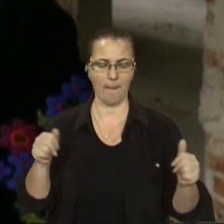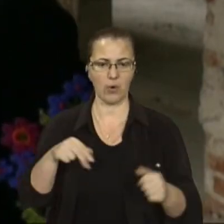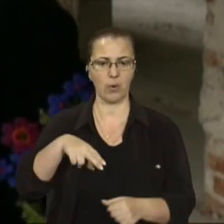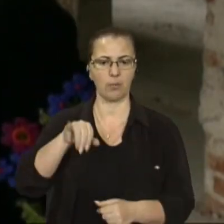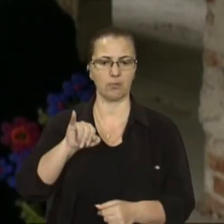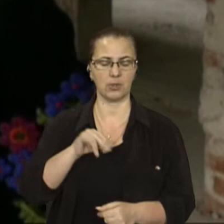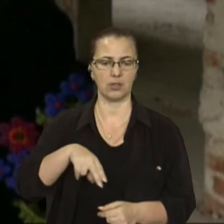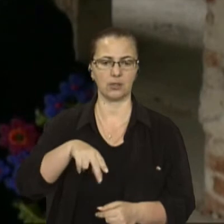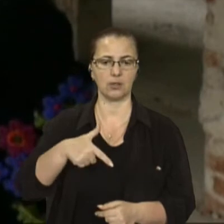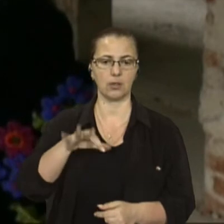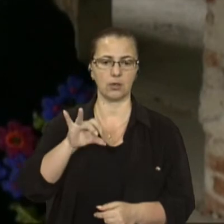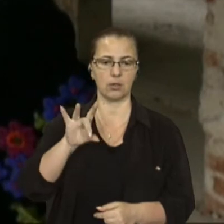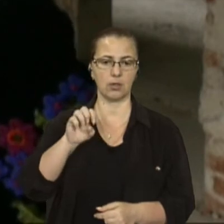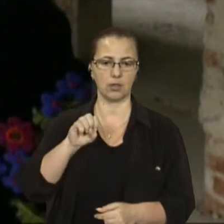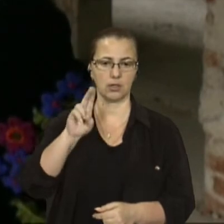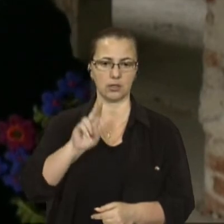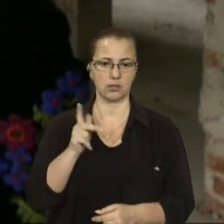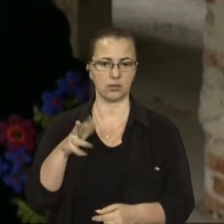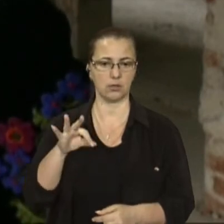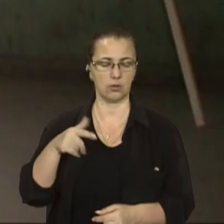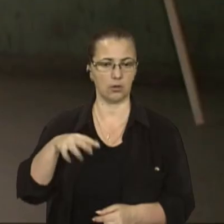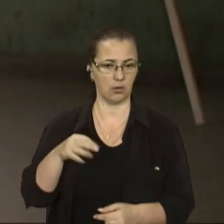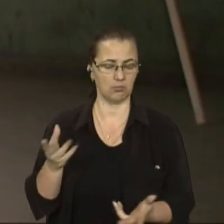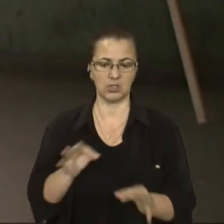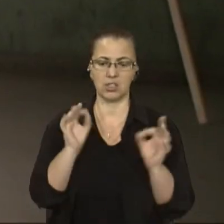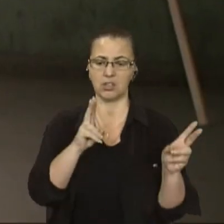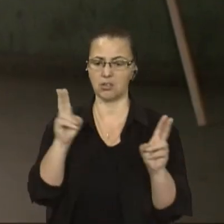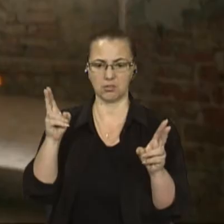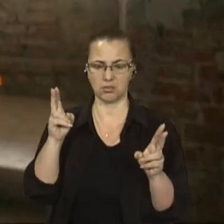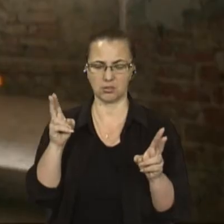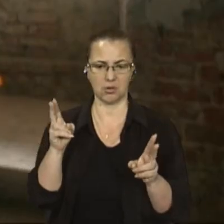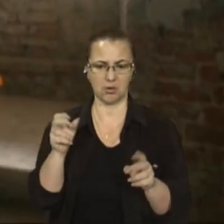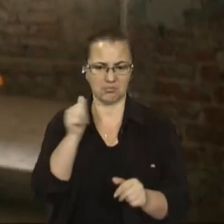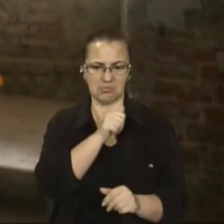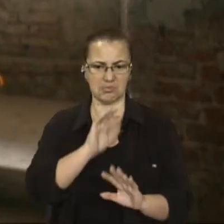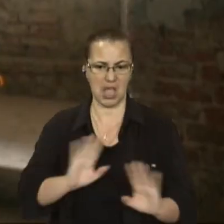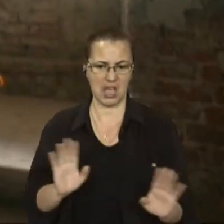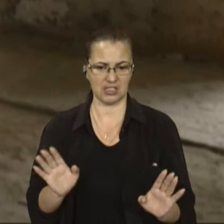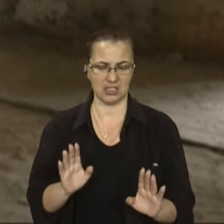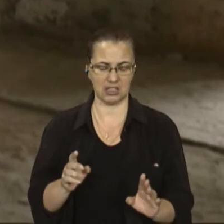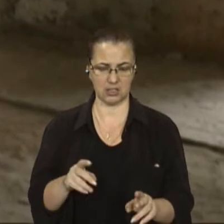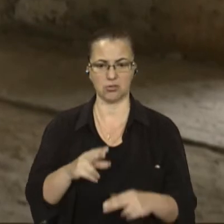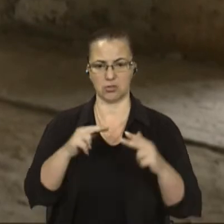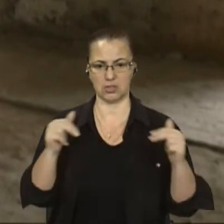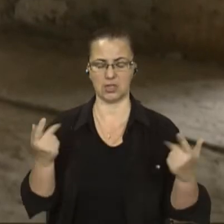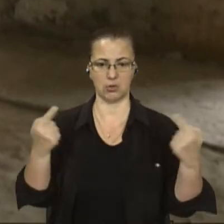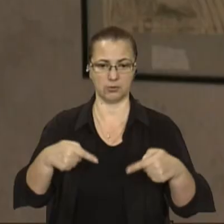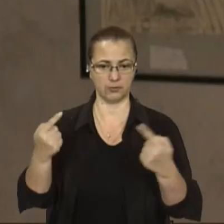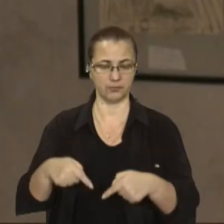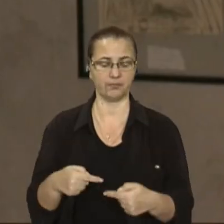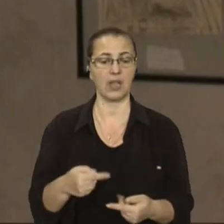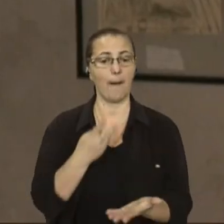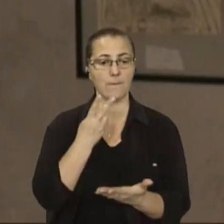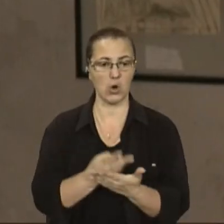секрет, що дуже багато років замок руйнується. Виставка Олександра Федорук представлена у чотирьох невідреставрованих